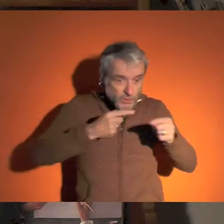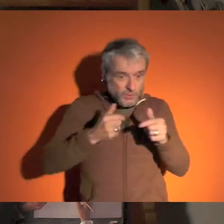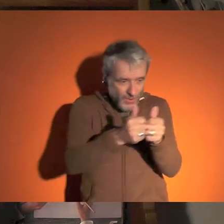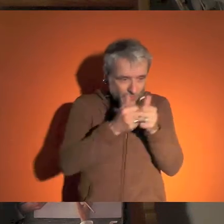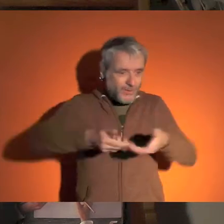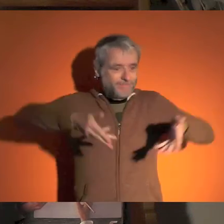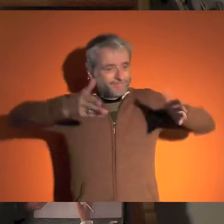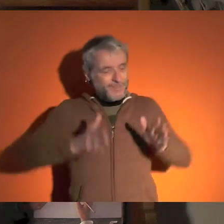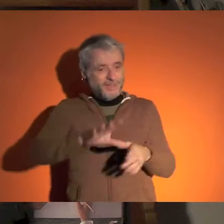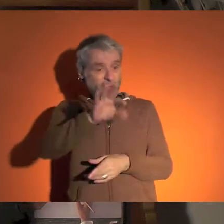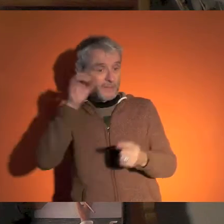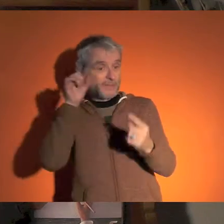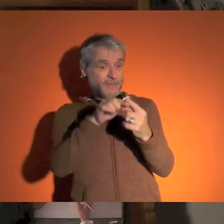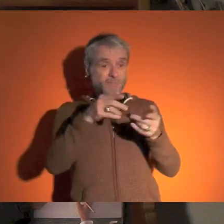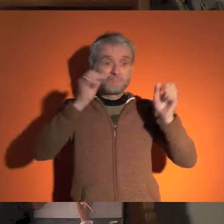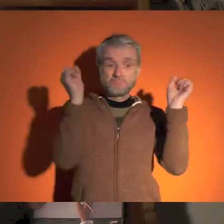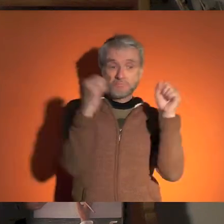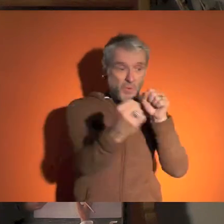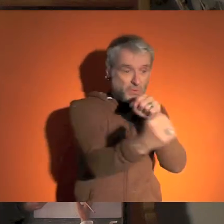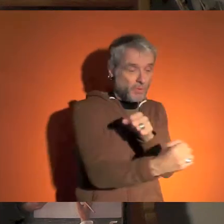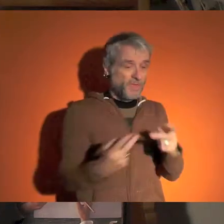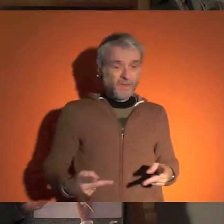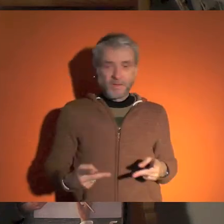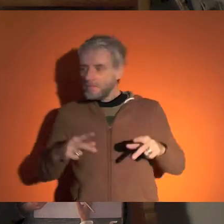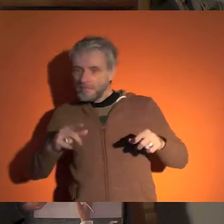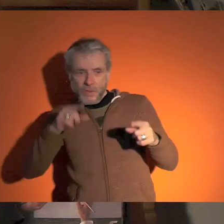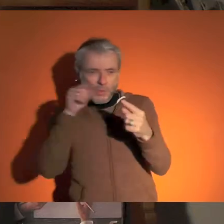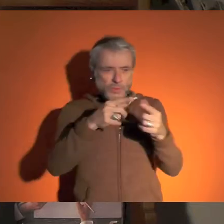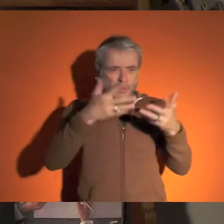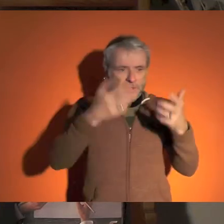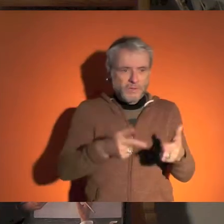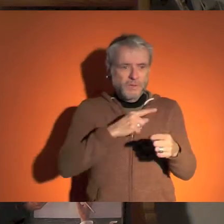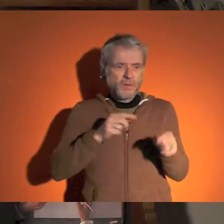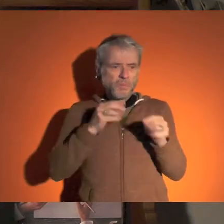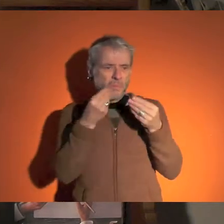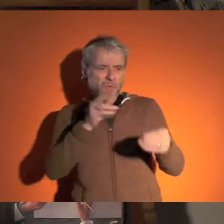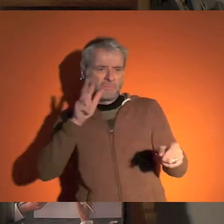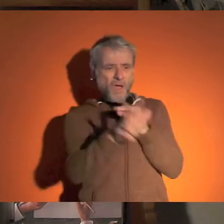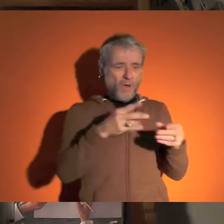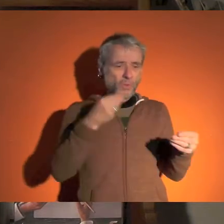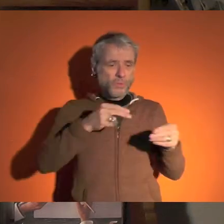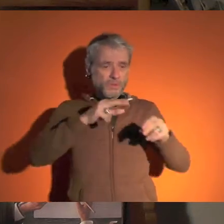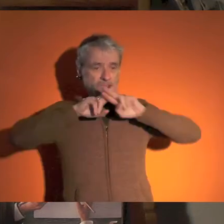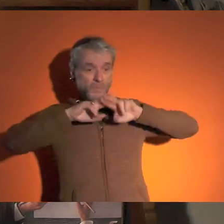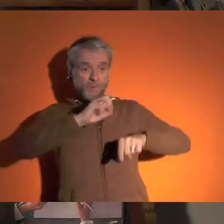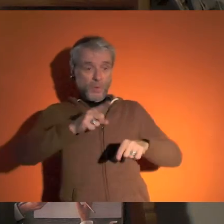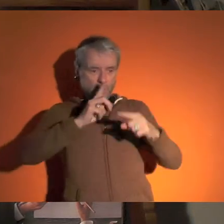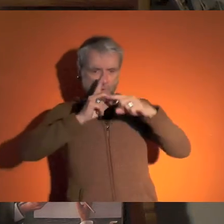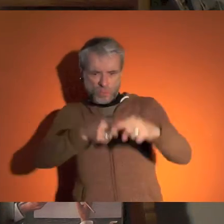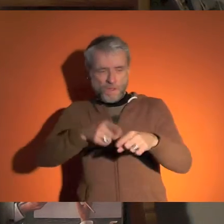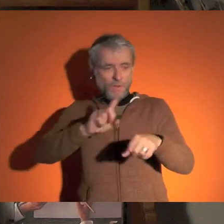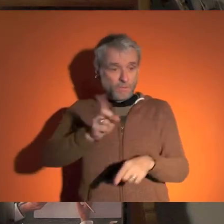débattre et trouver des réponses collectives à ces sujets, et des sujets vivants, des sujets sur lesquels on ne doit pas